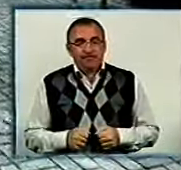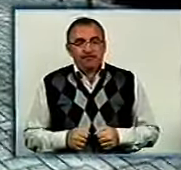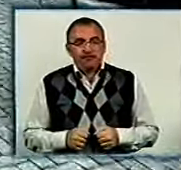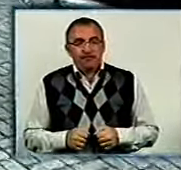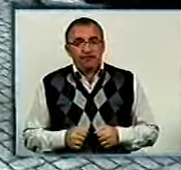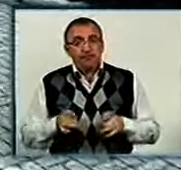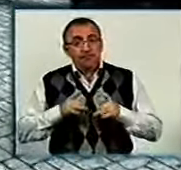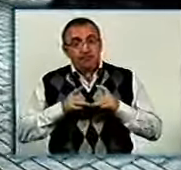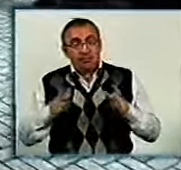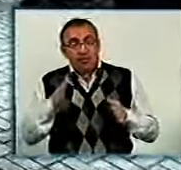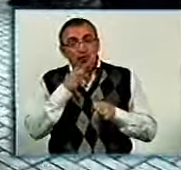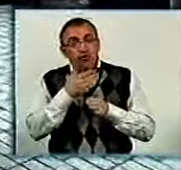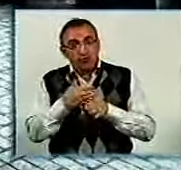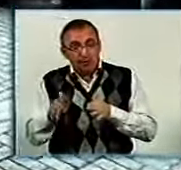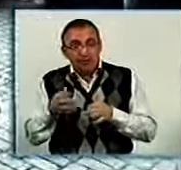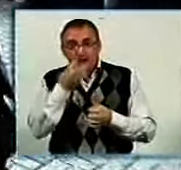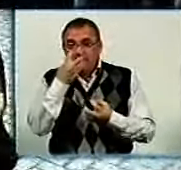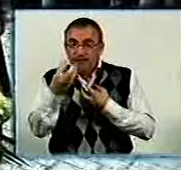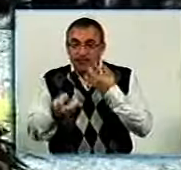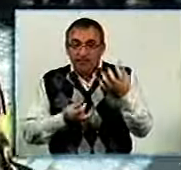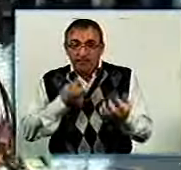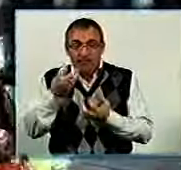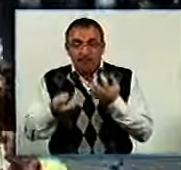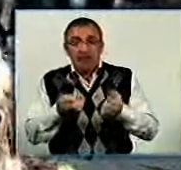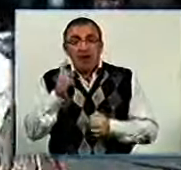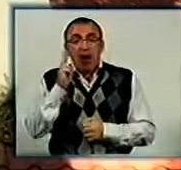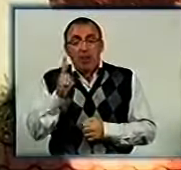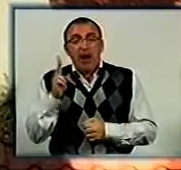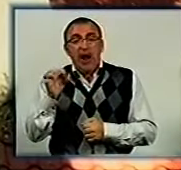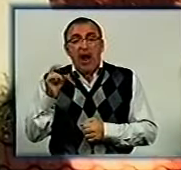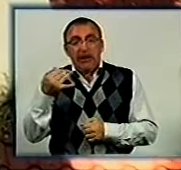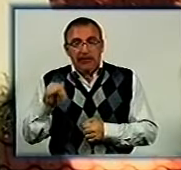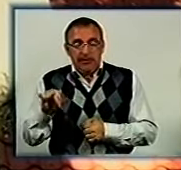Урочисту частину розпочали з покладання квітів до погруддя Карпенка-Карого.